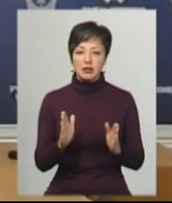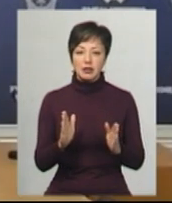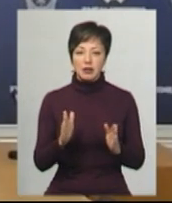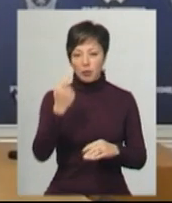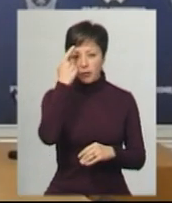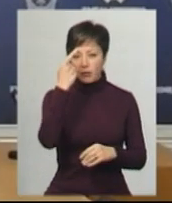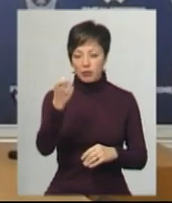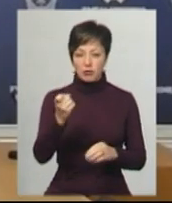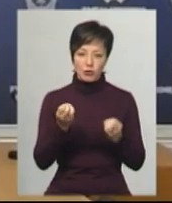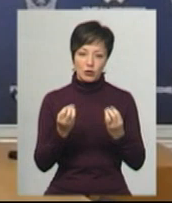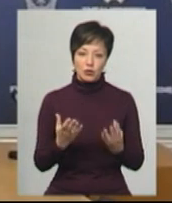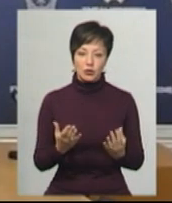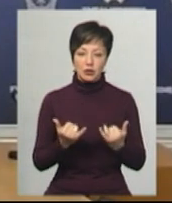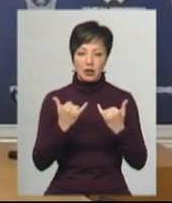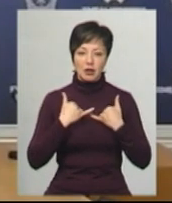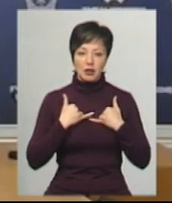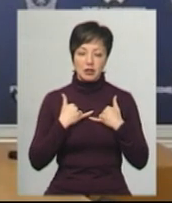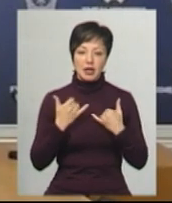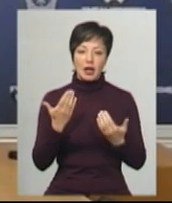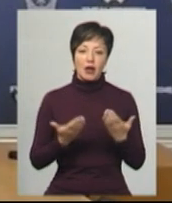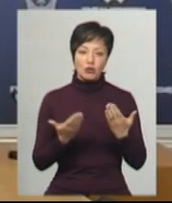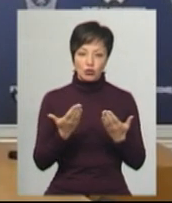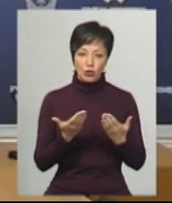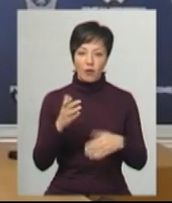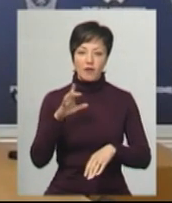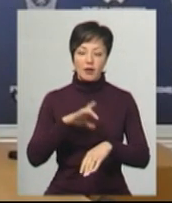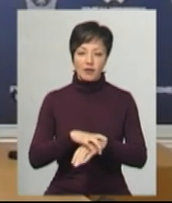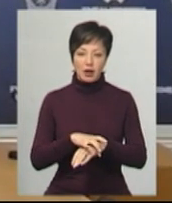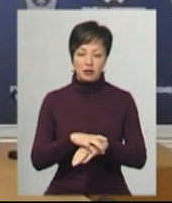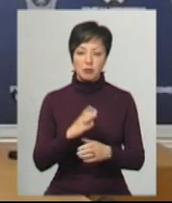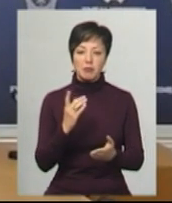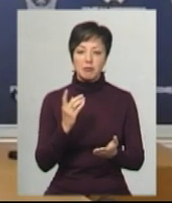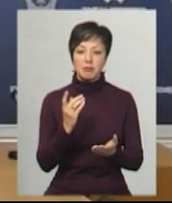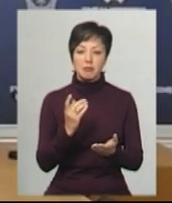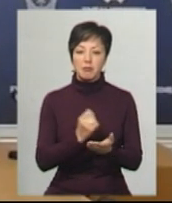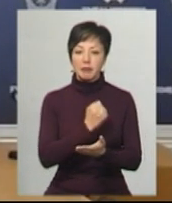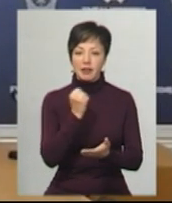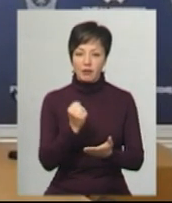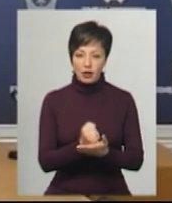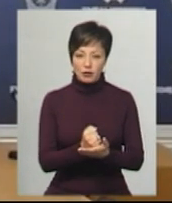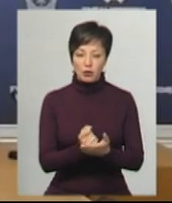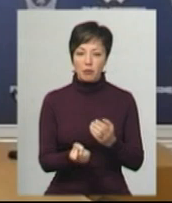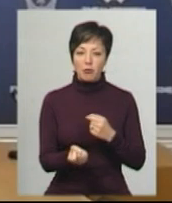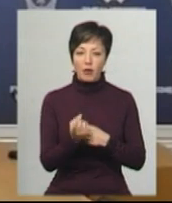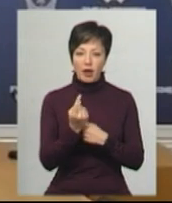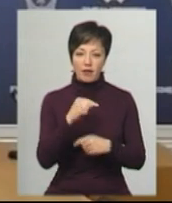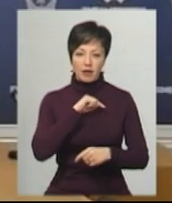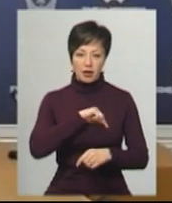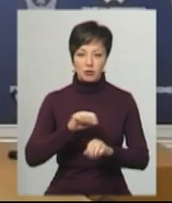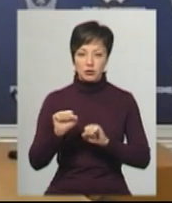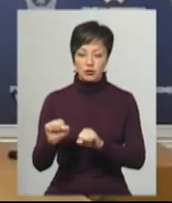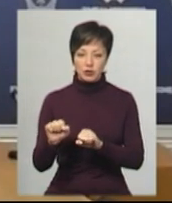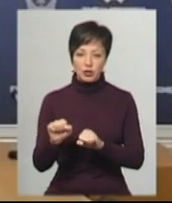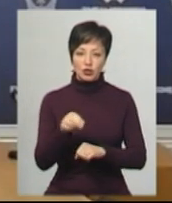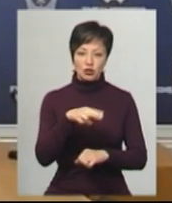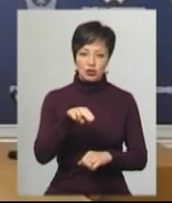для нас є. Тому що, якщо виявляється підтвердження появи імуноглобуліній G